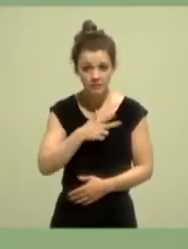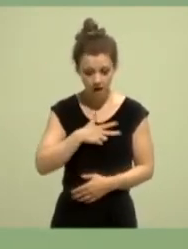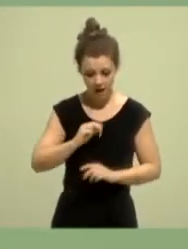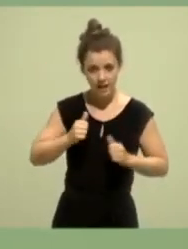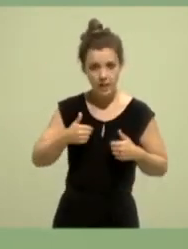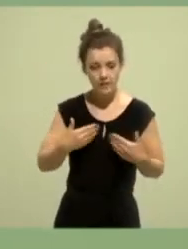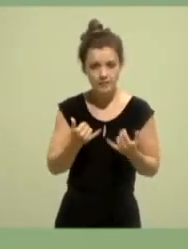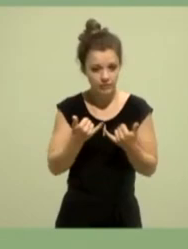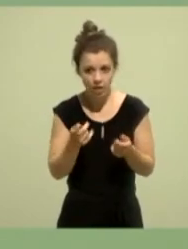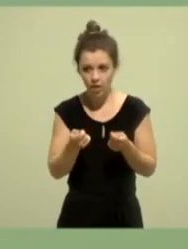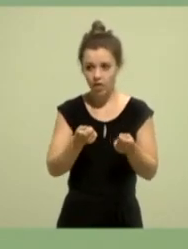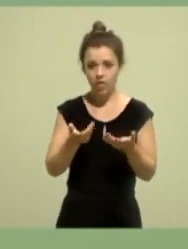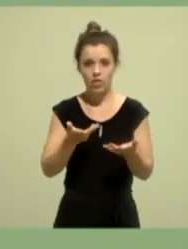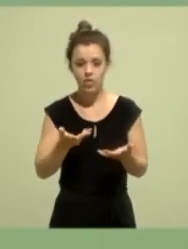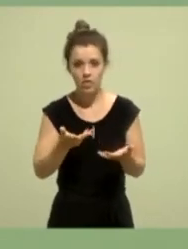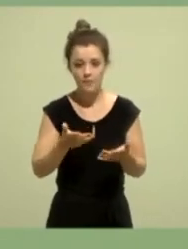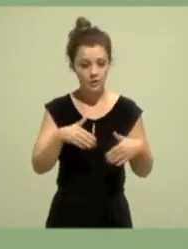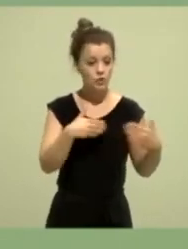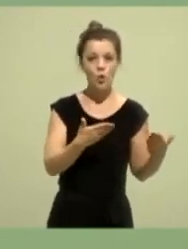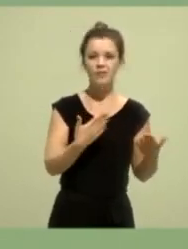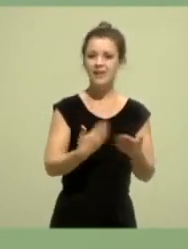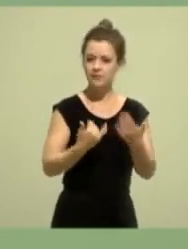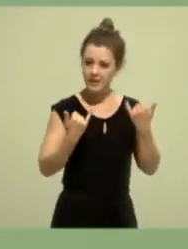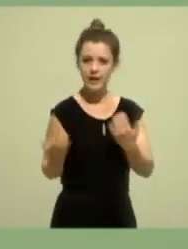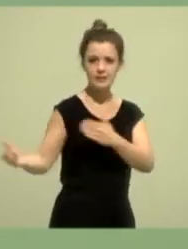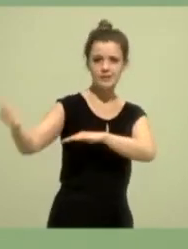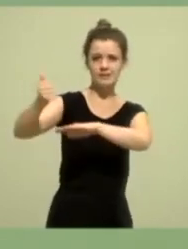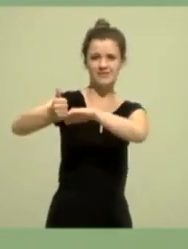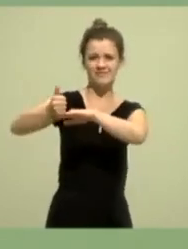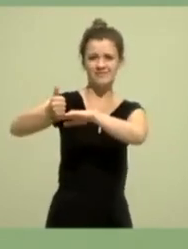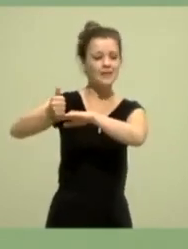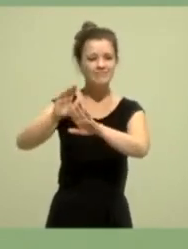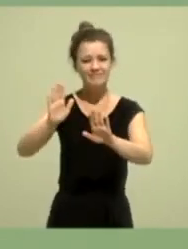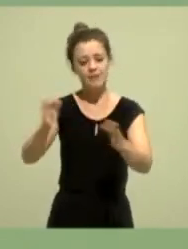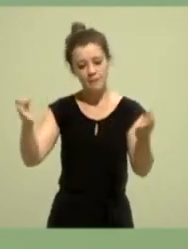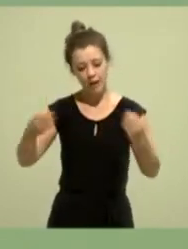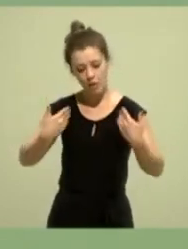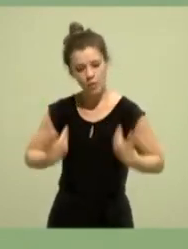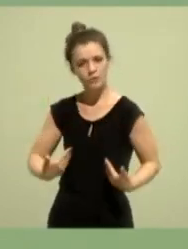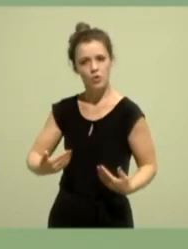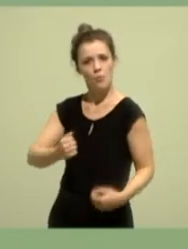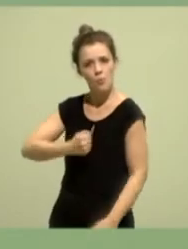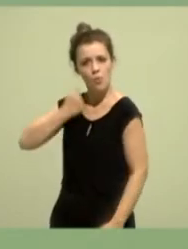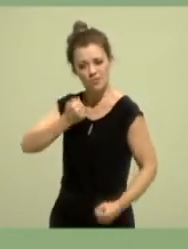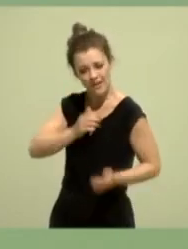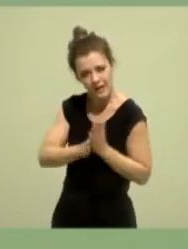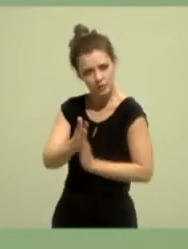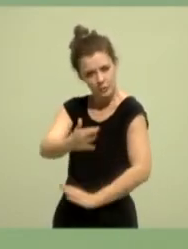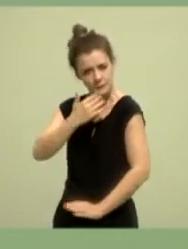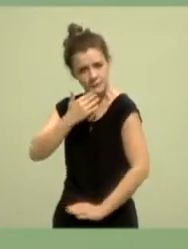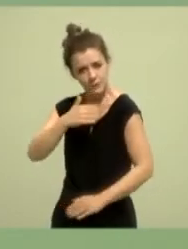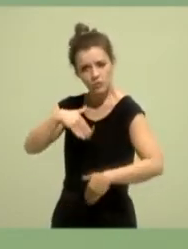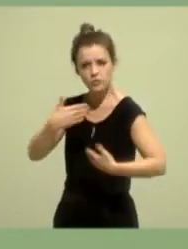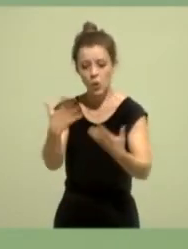qualifiziert mich nicht. Mich qualifiziert mein Mut, mein Engagement und mein Wille für die beste Lösung einzutreten und zu streiten. Ich bin